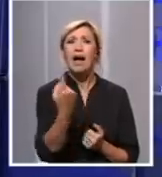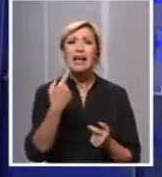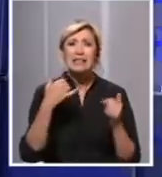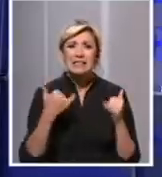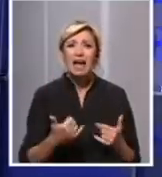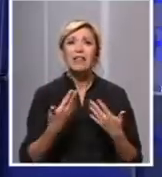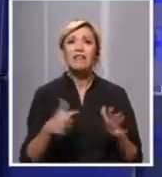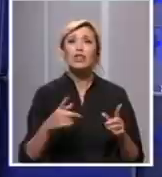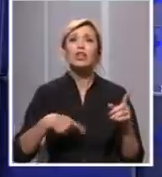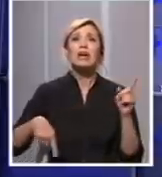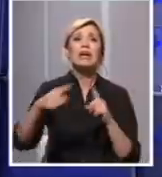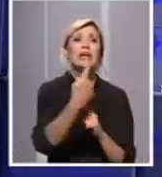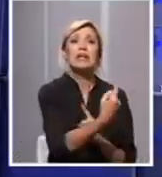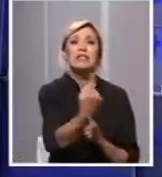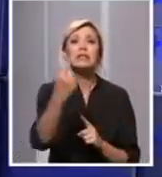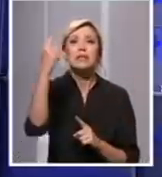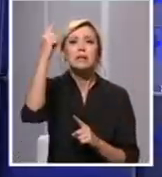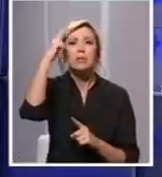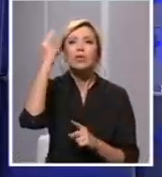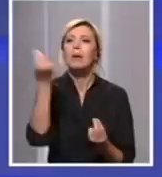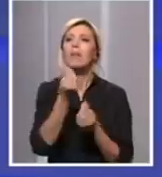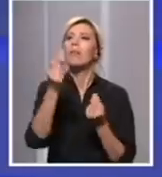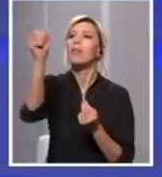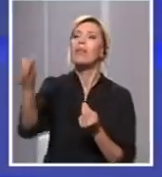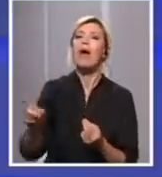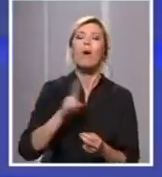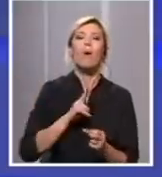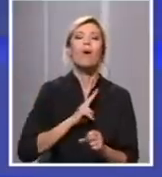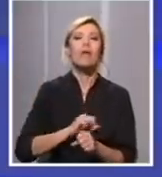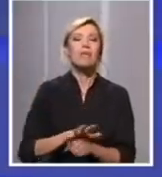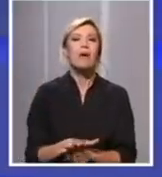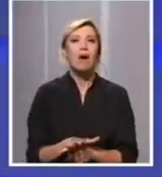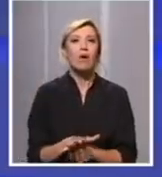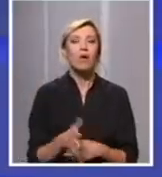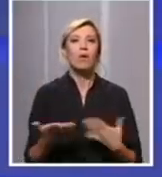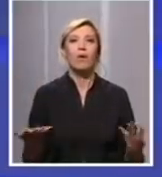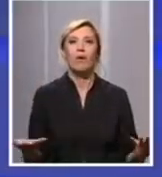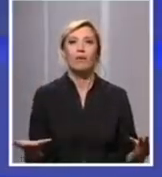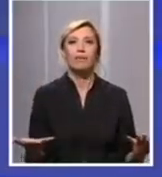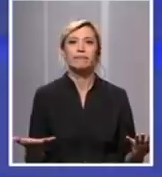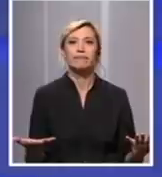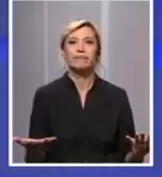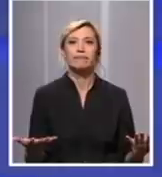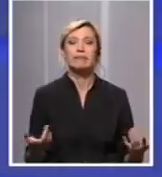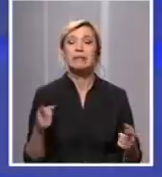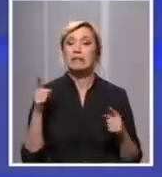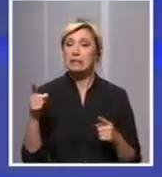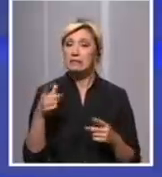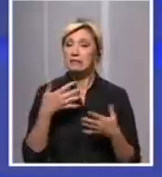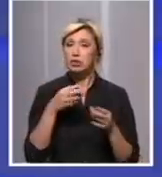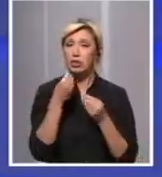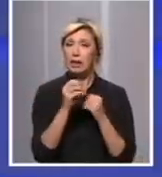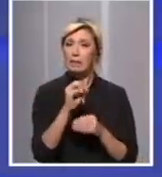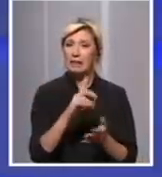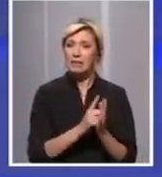kod koga je potvrđeno prisustvo virusa. I sad, vi ste rekli, mora da se bude 15 minuta. Da li to